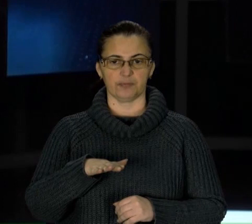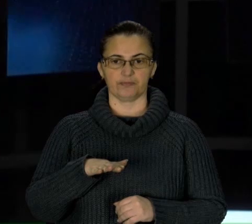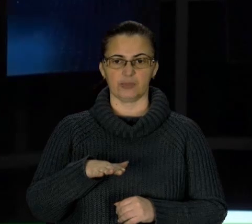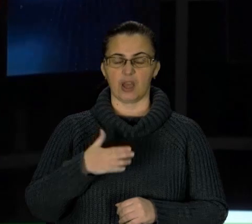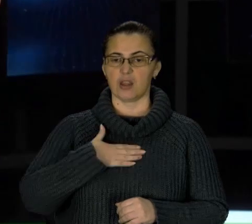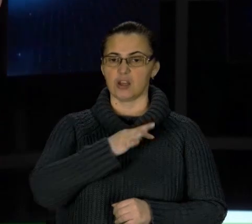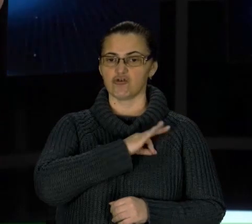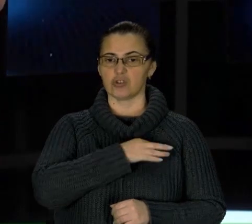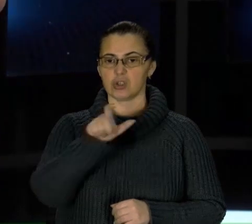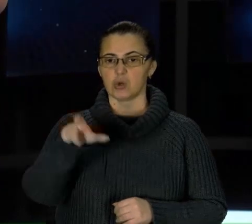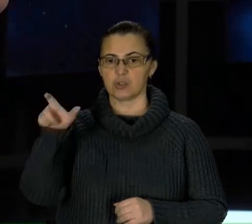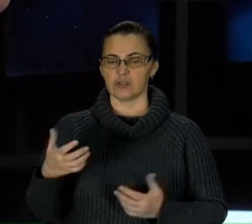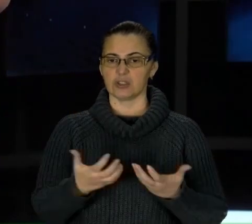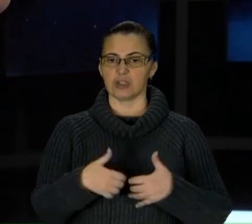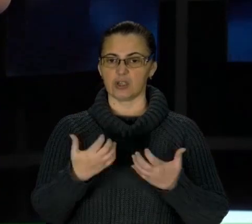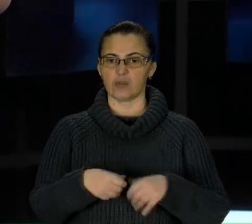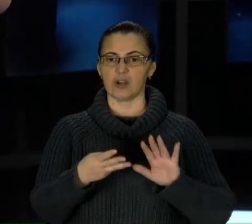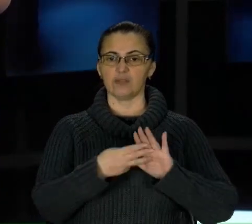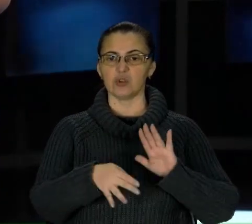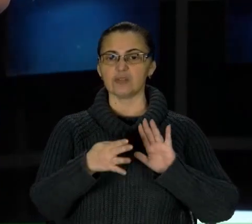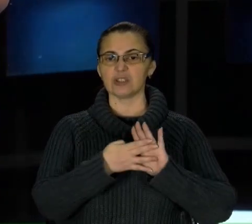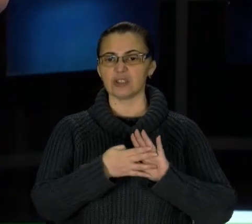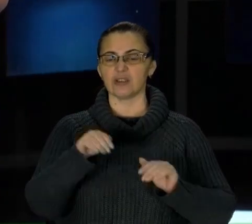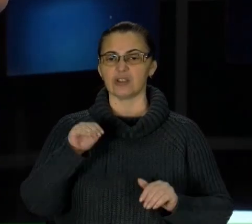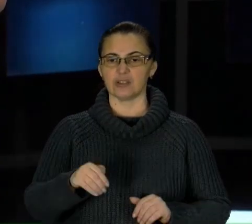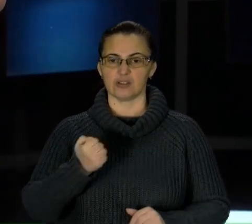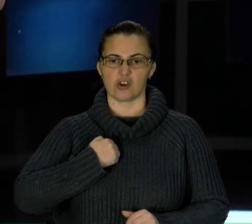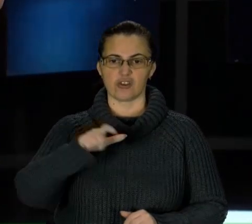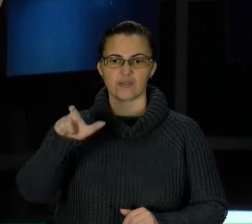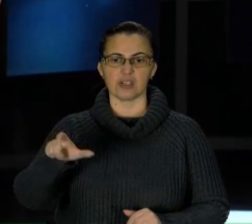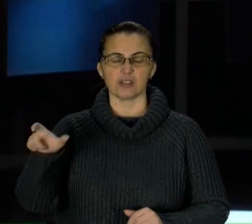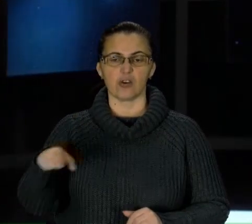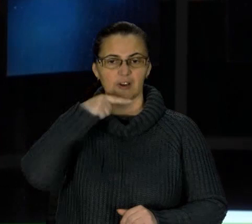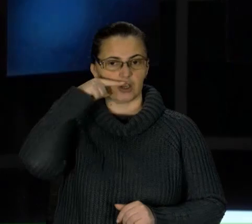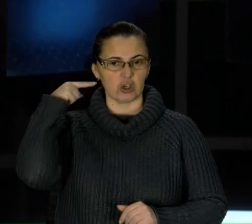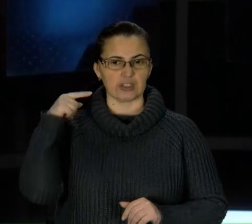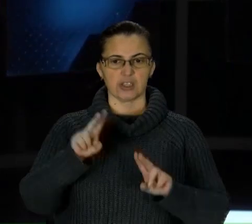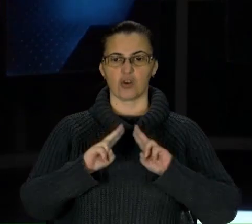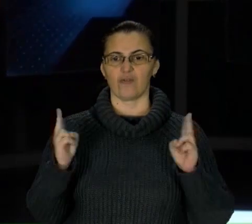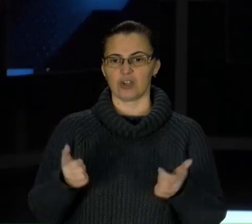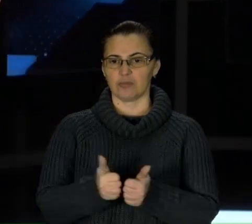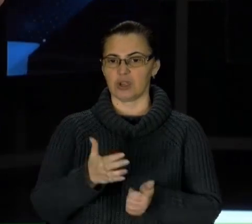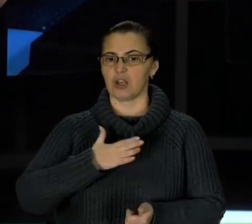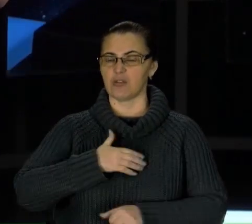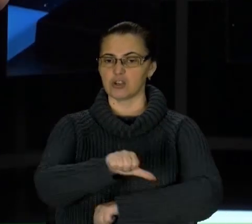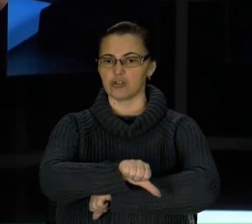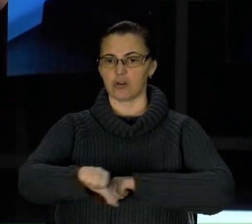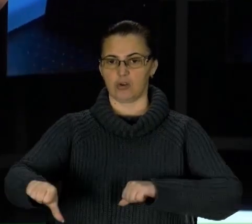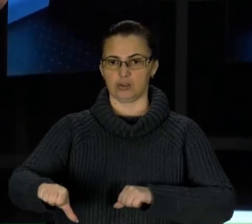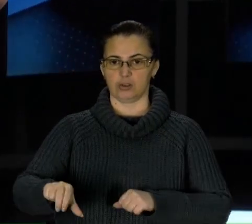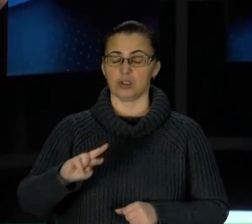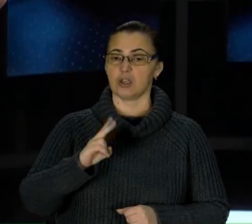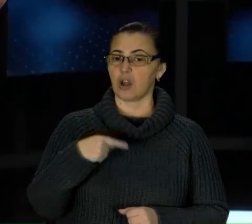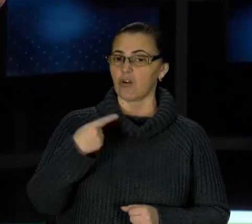Наші розвідники нарахували 89 тисяч військових Російської Федерації біля наших рубежів. Як